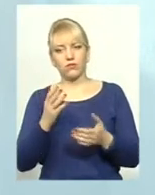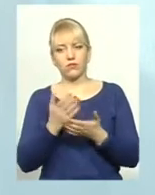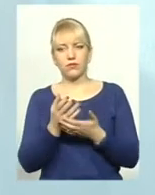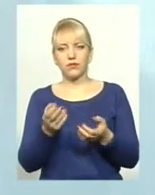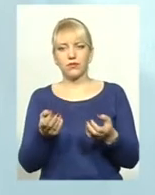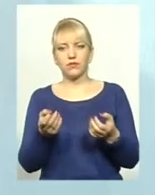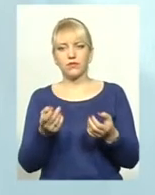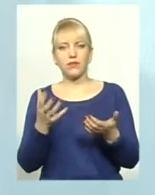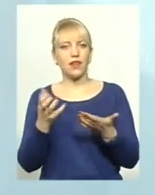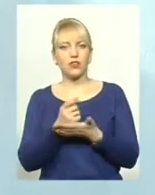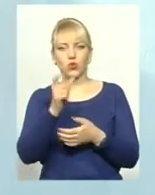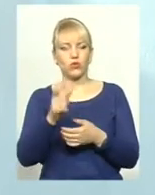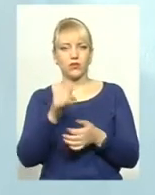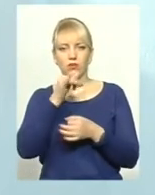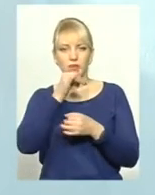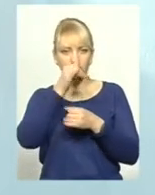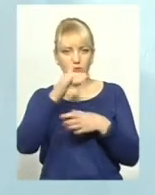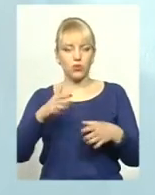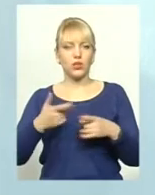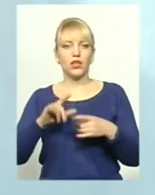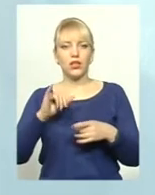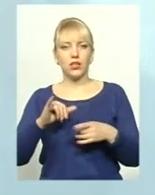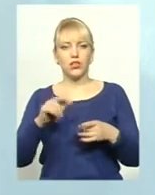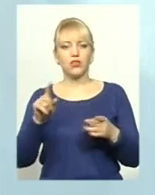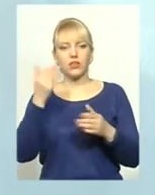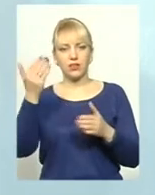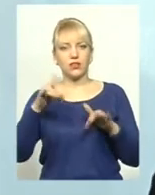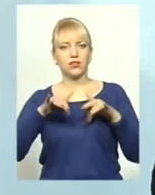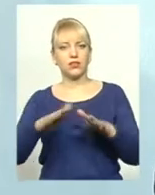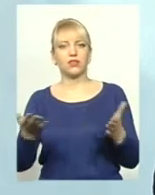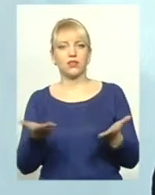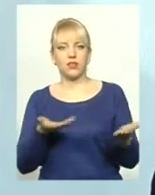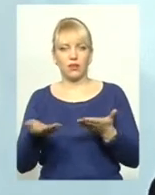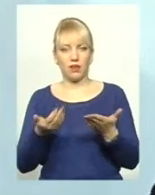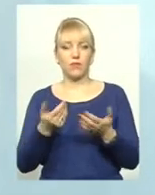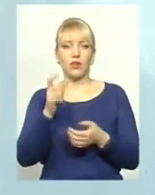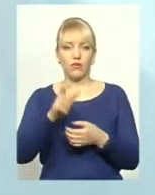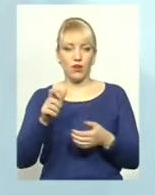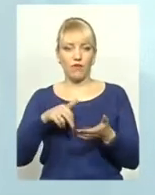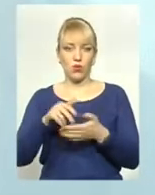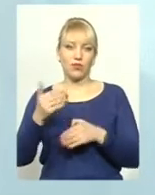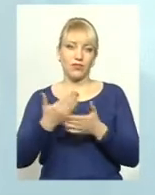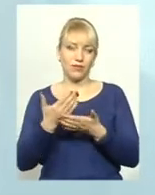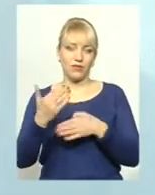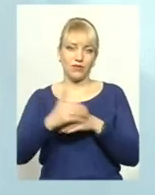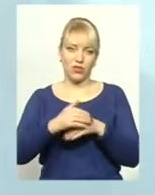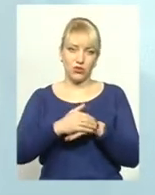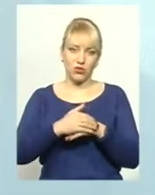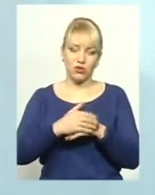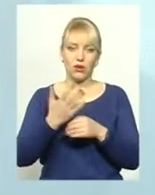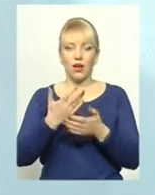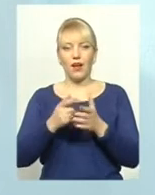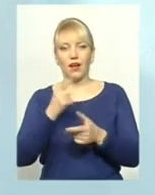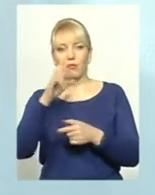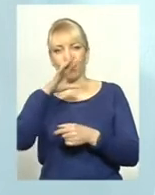що не вдалося нікому. І що стосується їхньої діяльності, вони виходять, ну зазвичай це ввечері, зазвичай це може бути вночі,